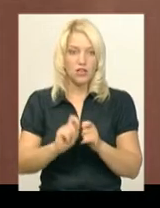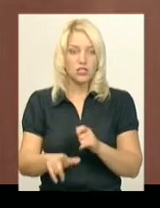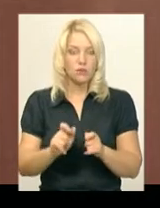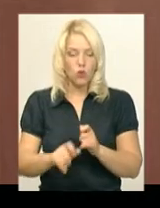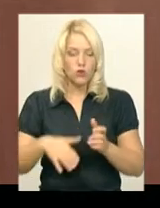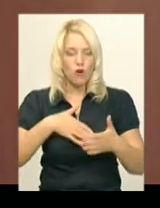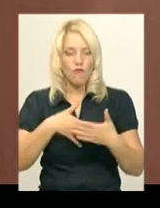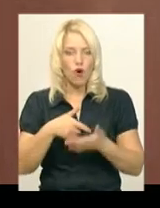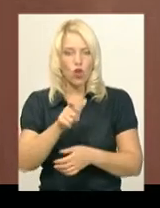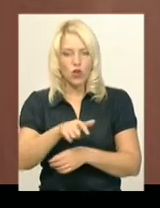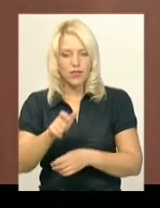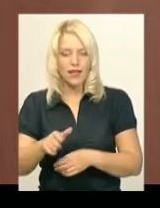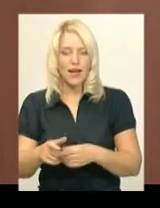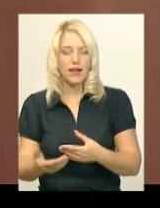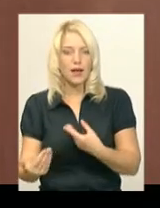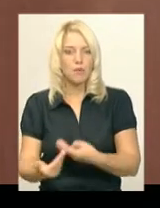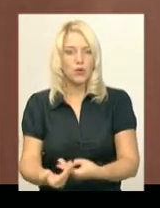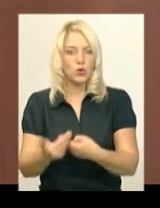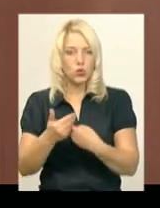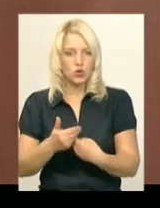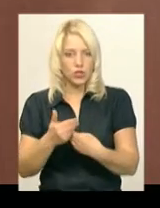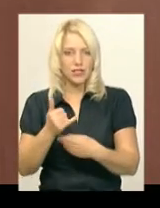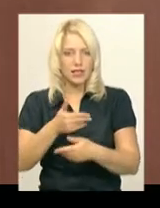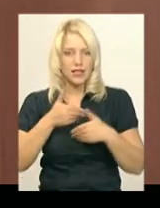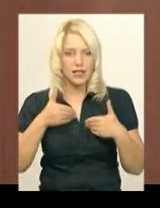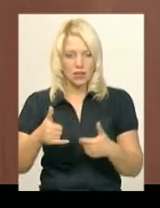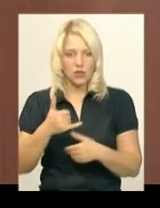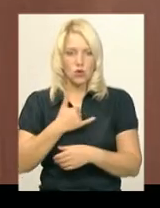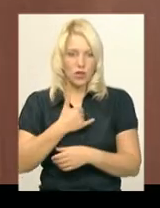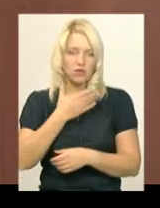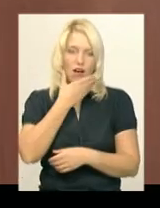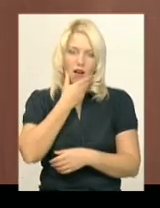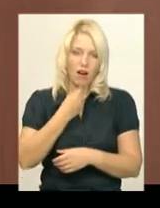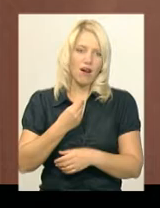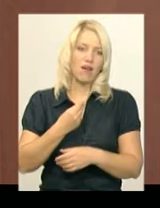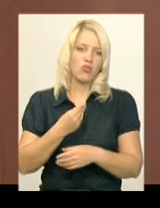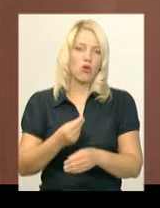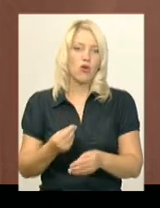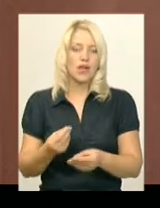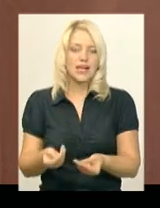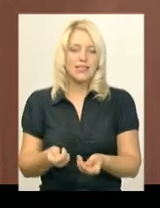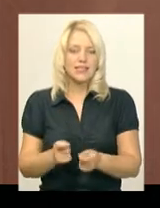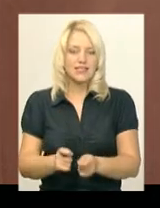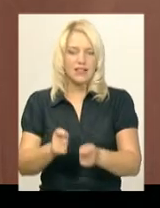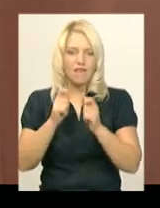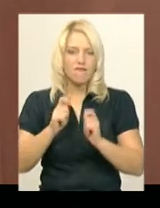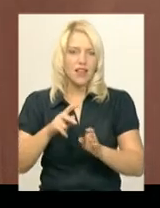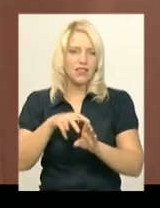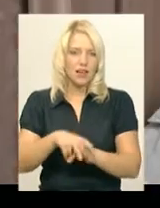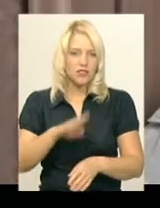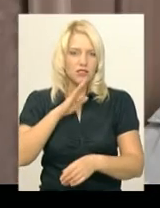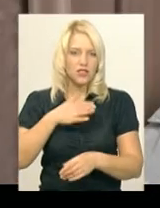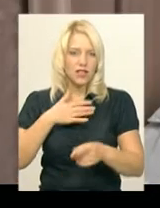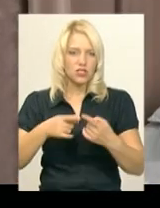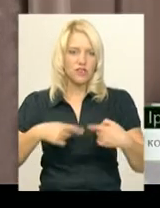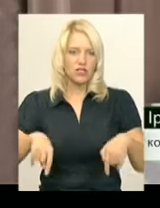волонтери підключилися і нас гарно завантажили новою сучасною апаратурою наше відділення.